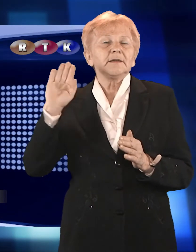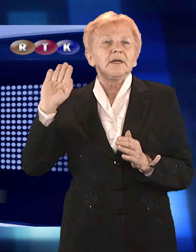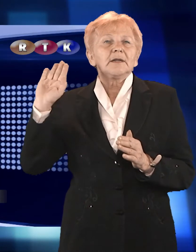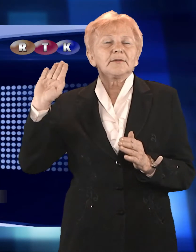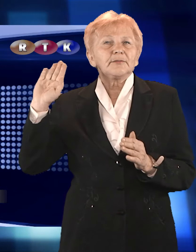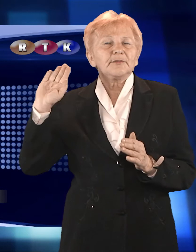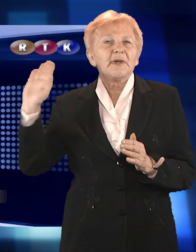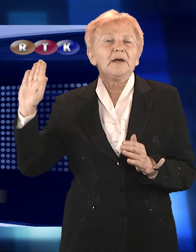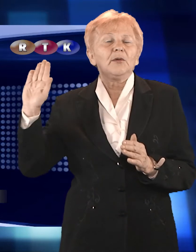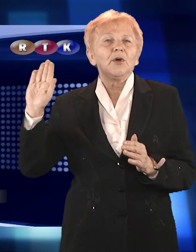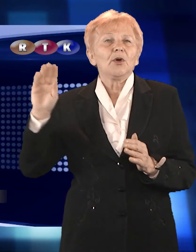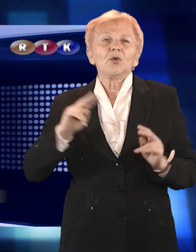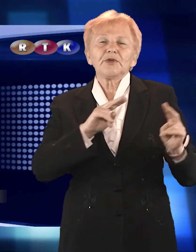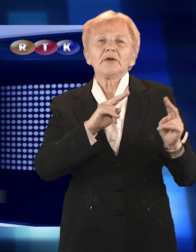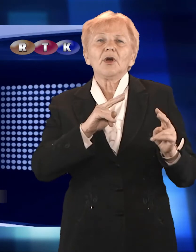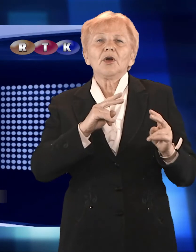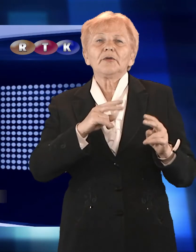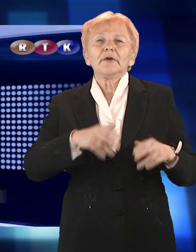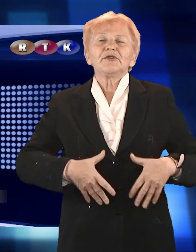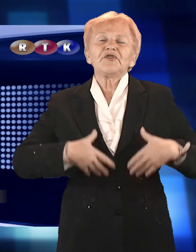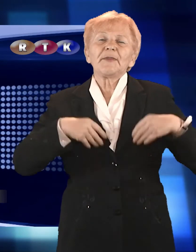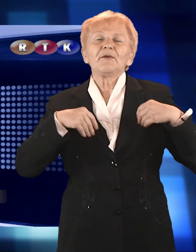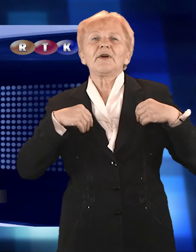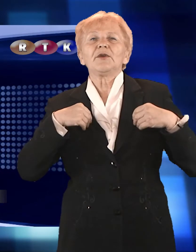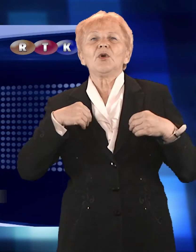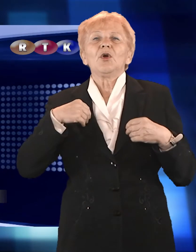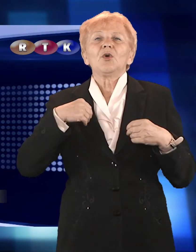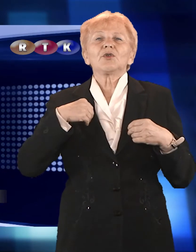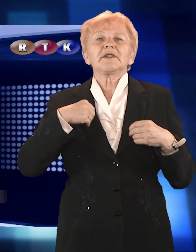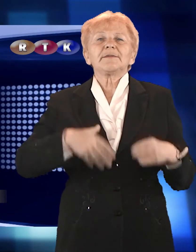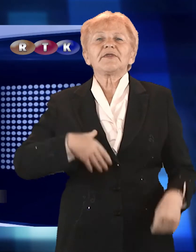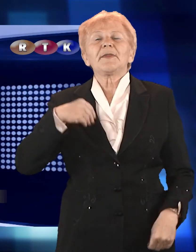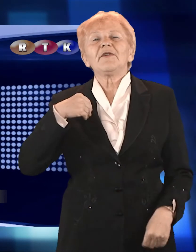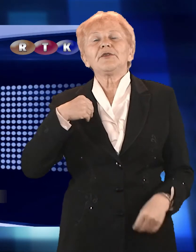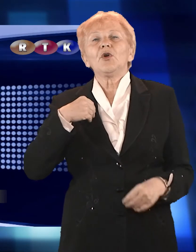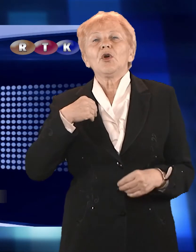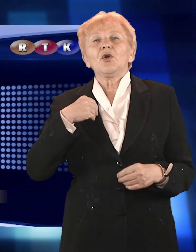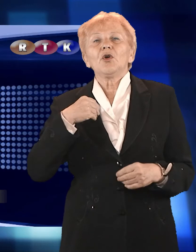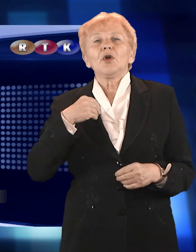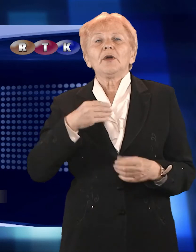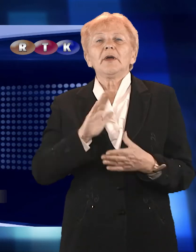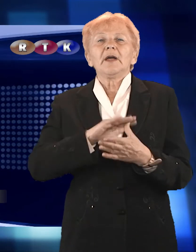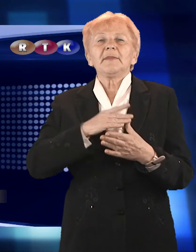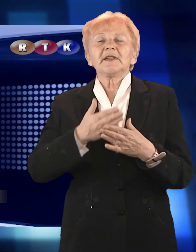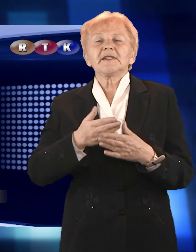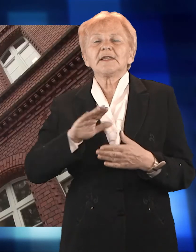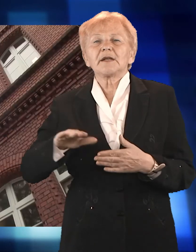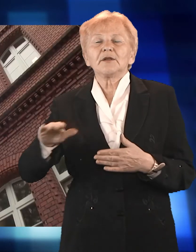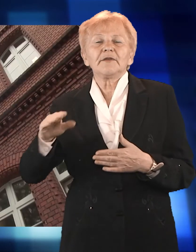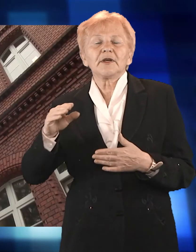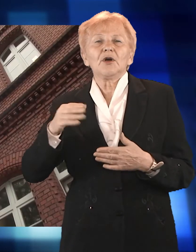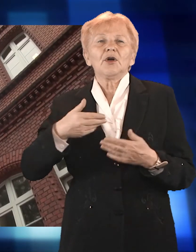i Słabosłyszących włączył się w obchody Międzynarodowego Dnia Głuchych. Z tej okazji przygotowano dla uczniów mnóstwo atrakcji.